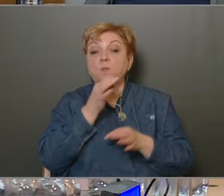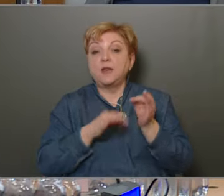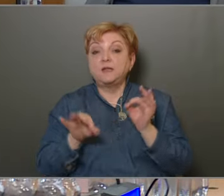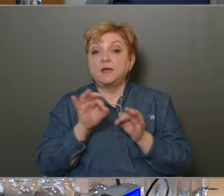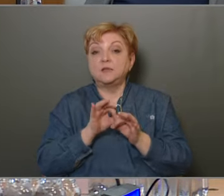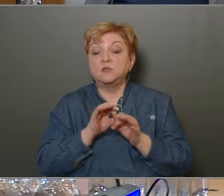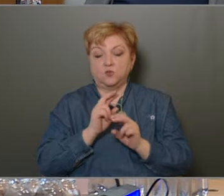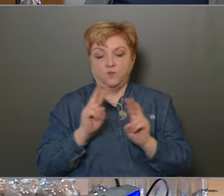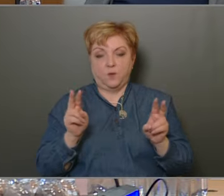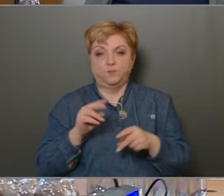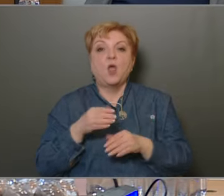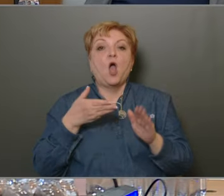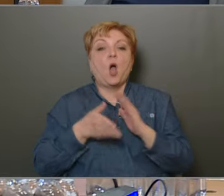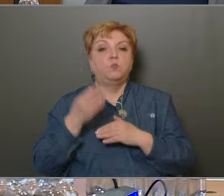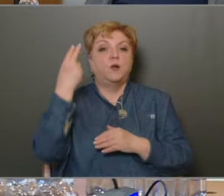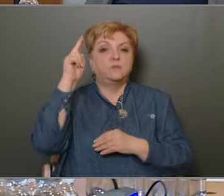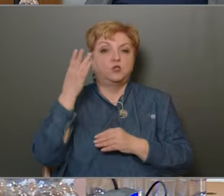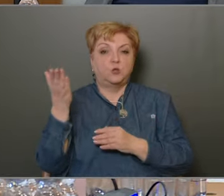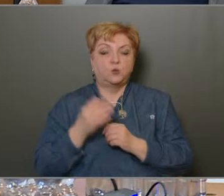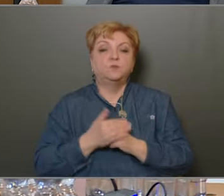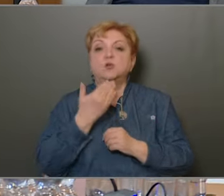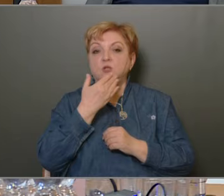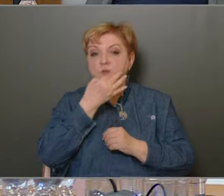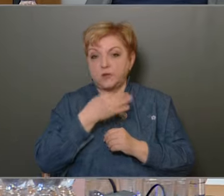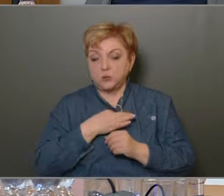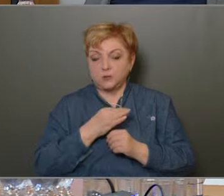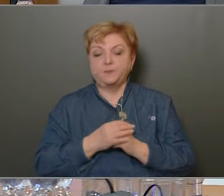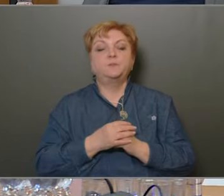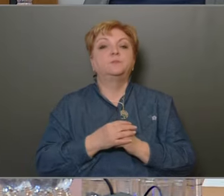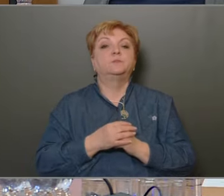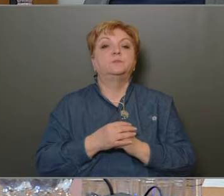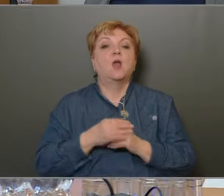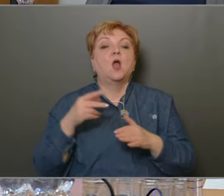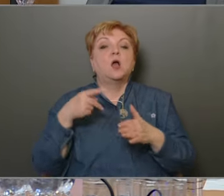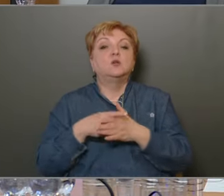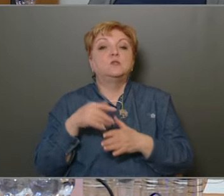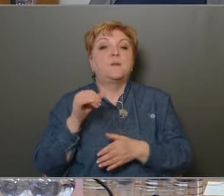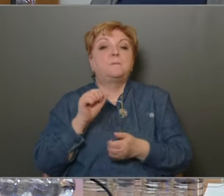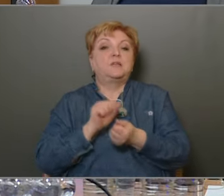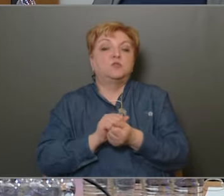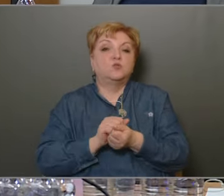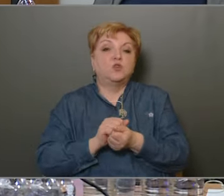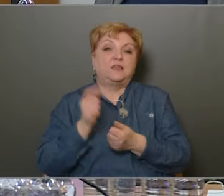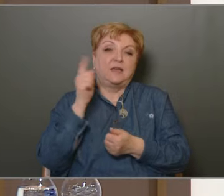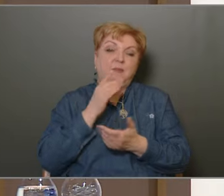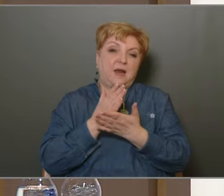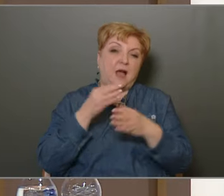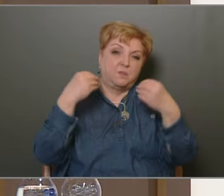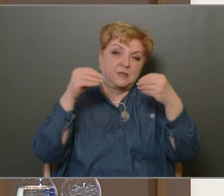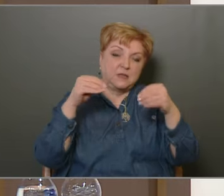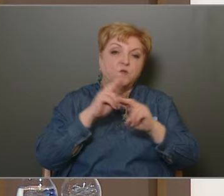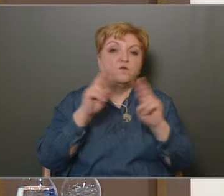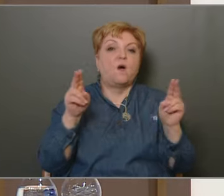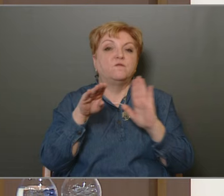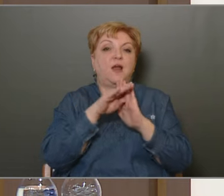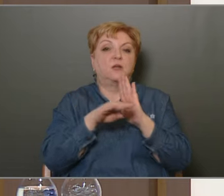Nincsen. Van. Hallgatjuk Pukner alpolgármester úr. Köszönöm a szólt polgármester úr. A közbiztonsági témájú napirendeknél már beszéltünk róla, hogy van